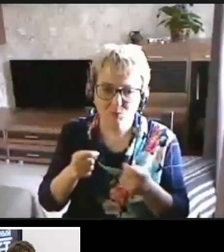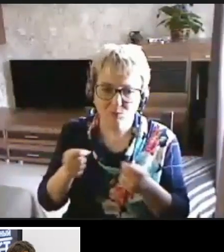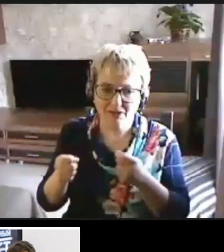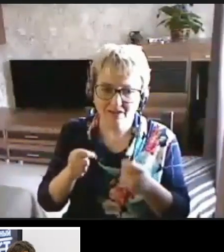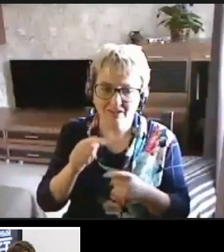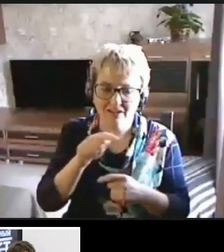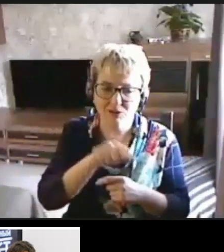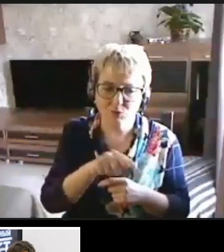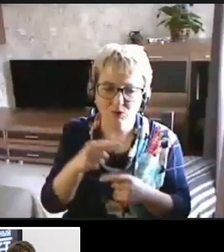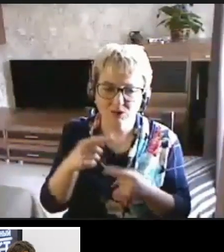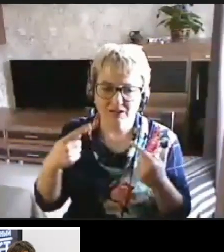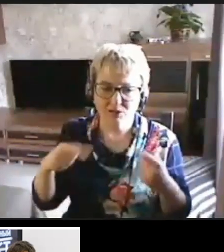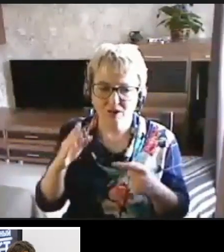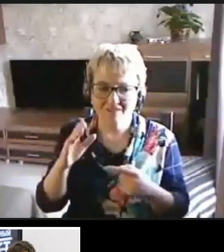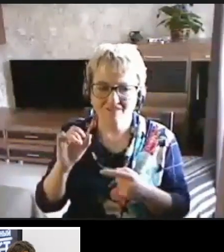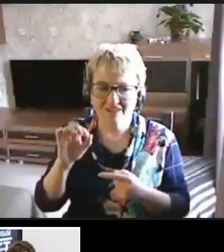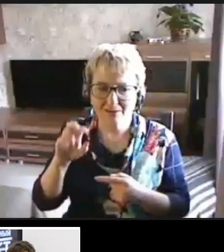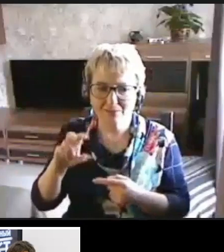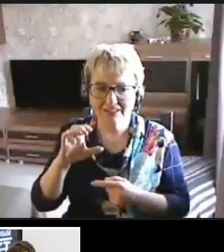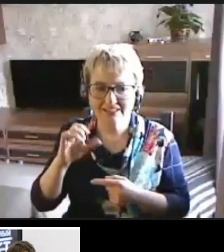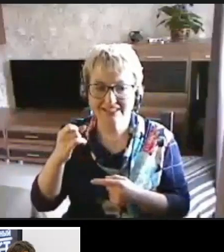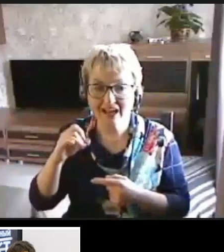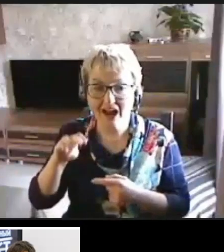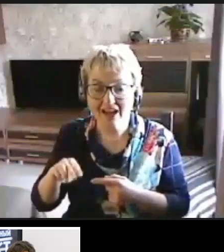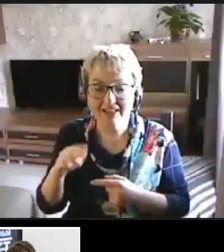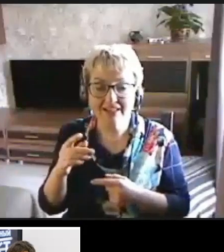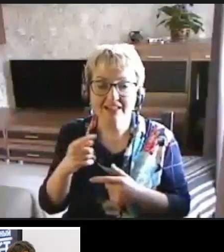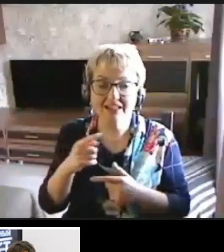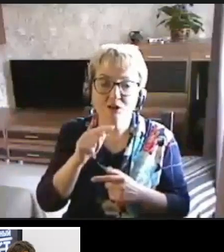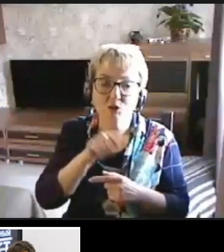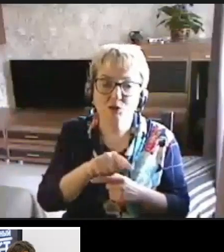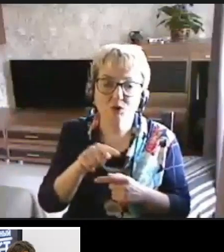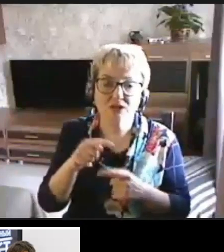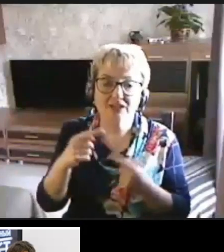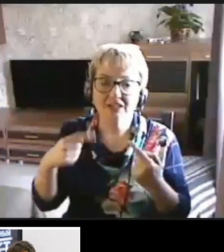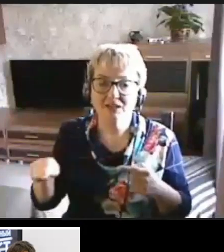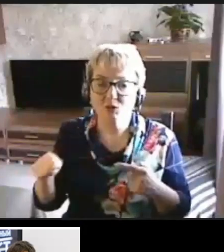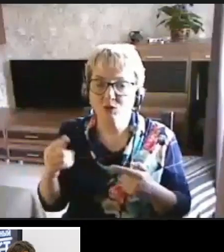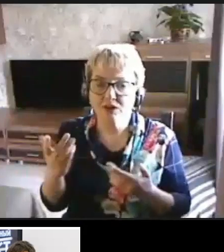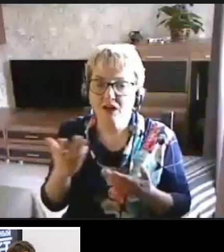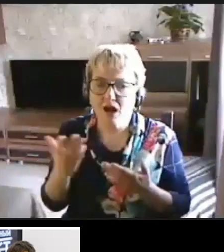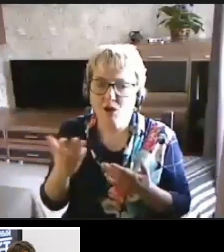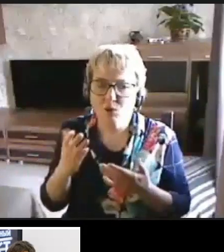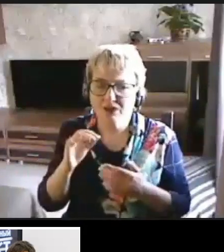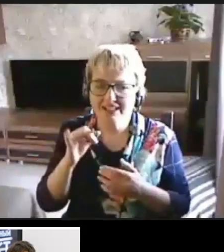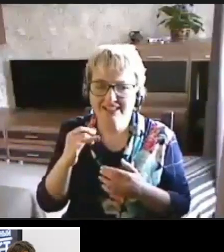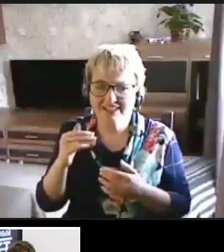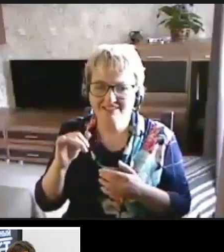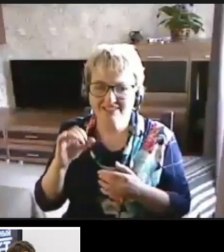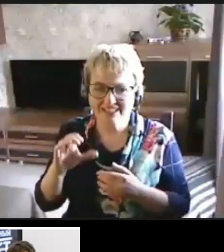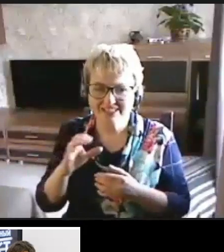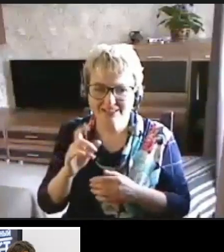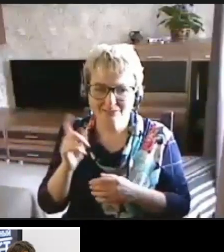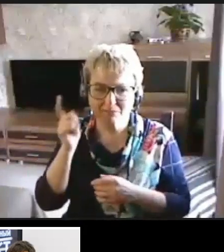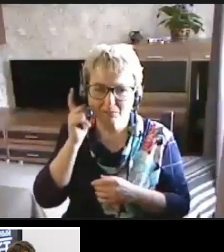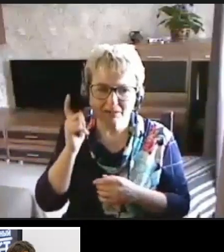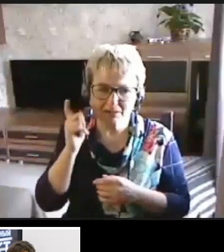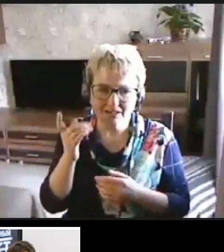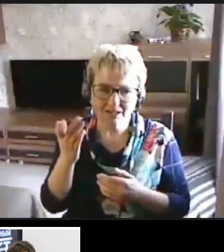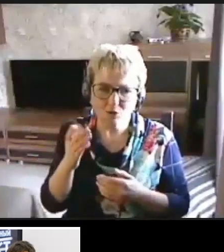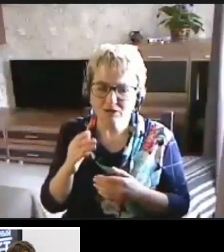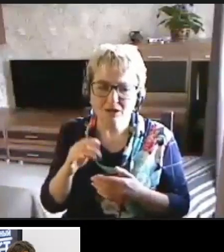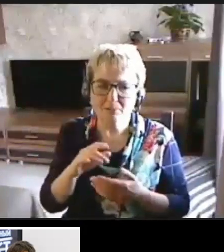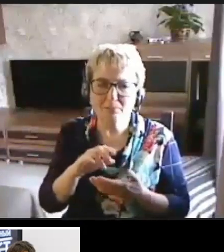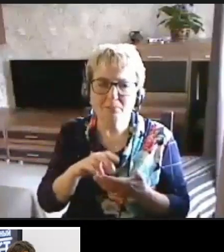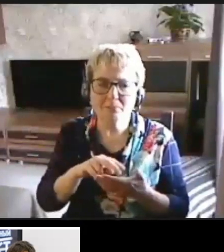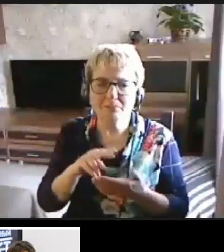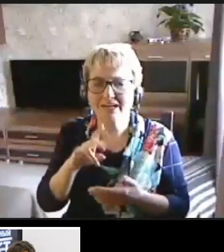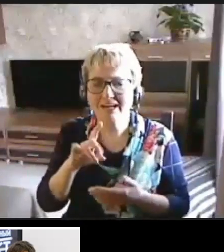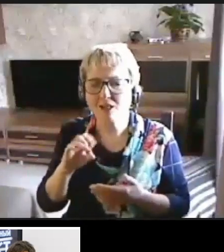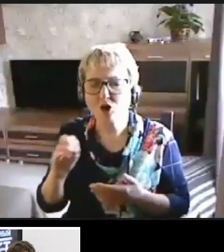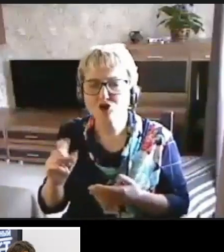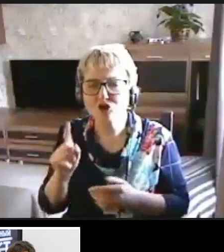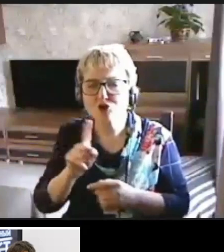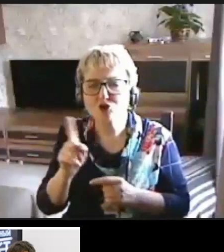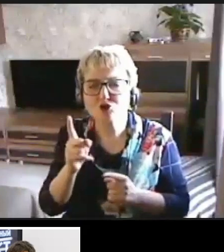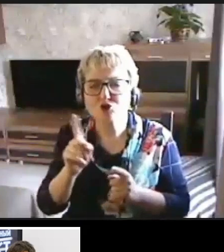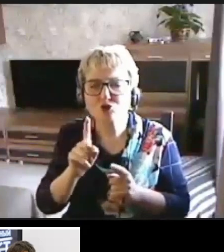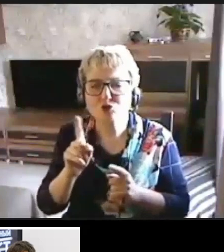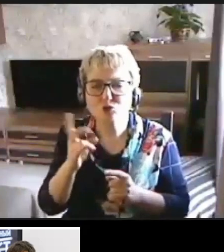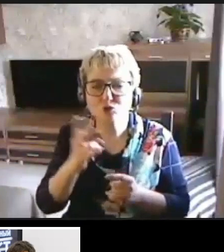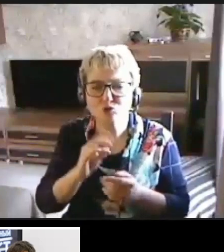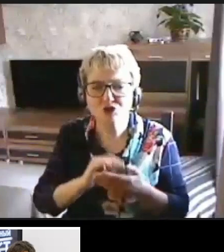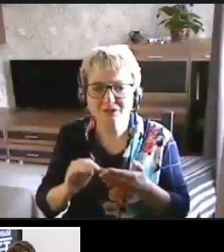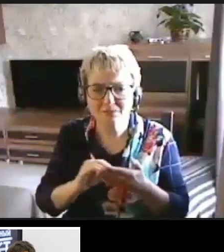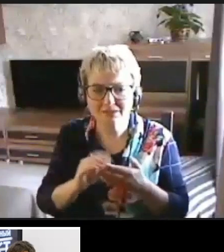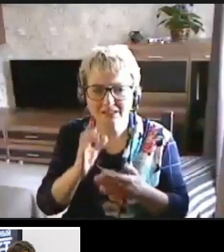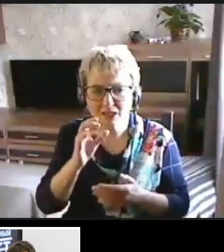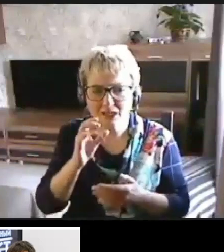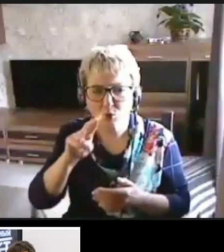тот или иной веб-сайт, тот или иной какой-то интерфейс мобильного приложения, что ему надо написать в коде,